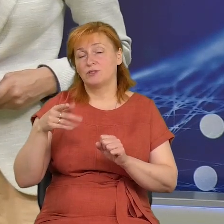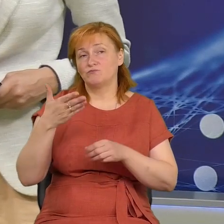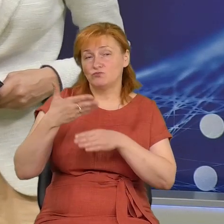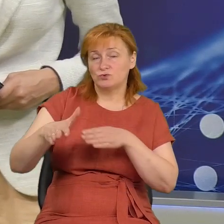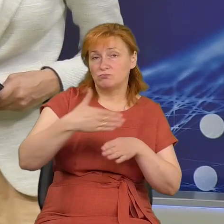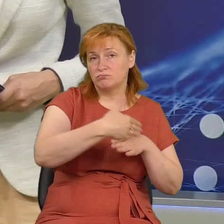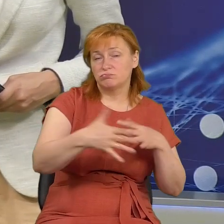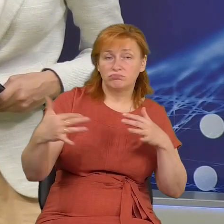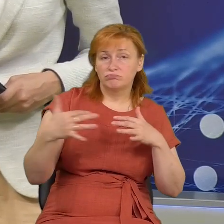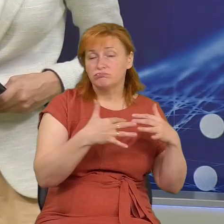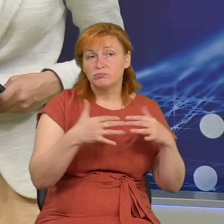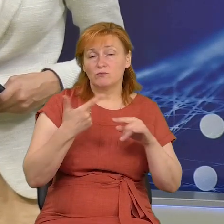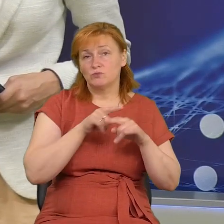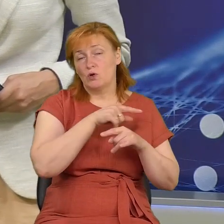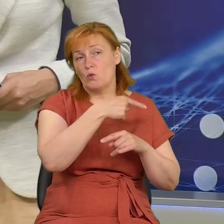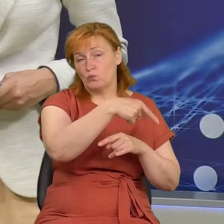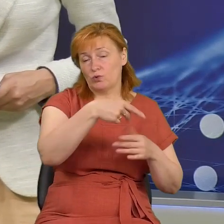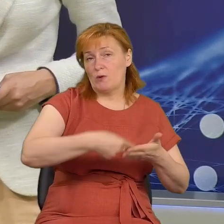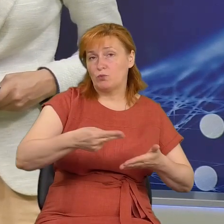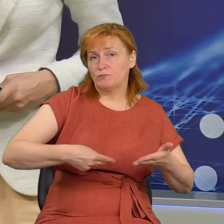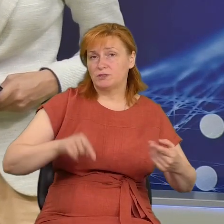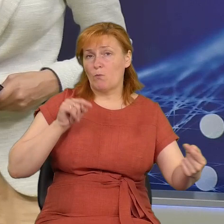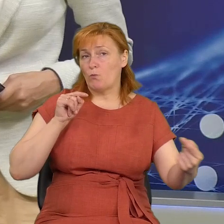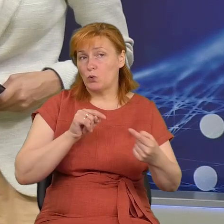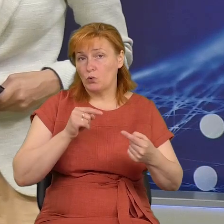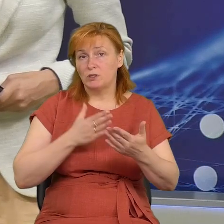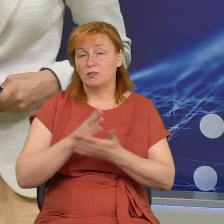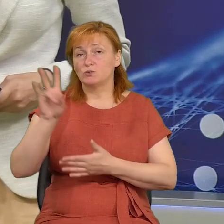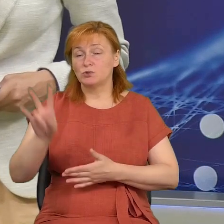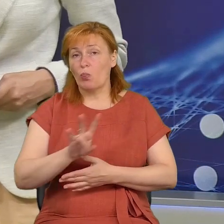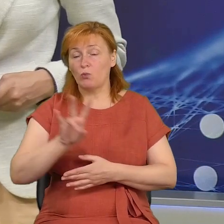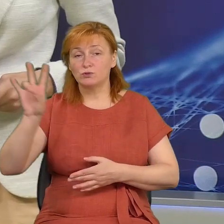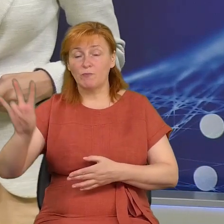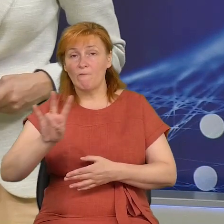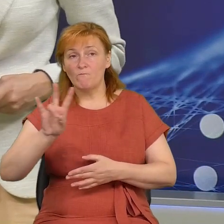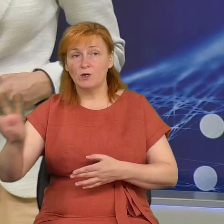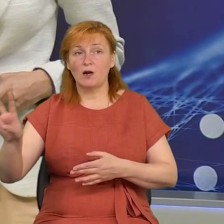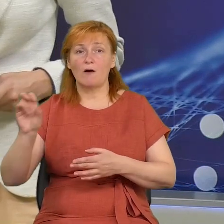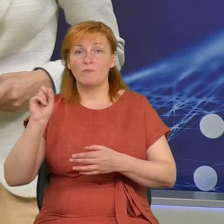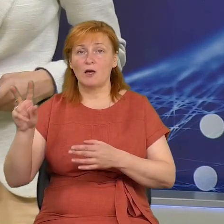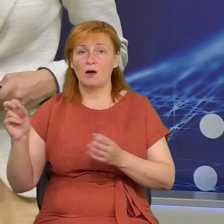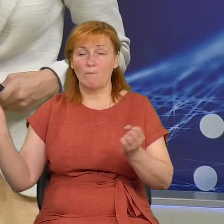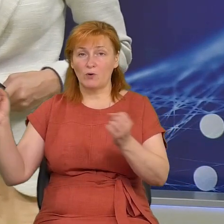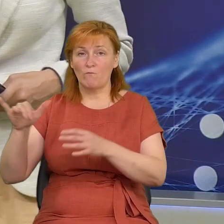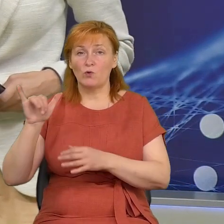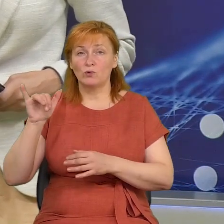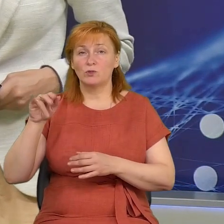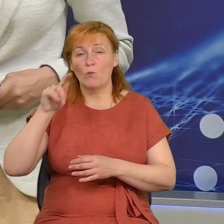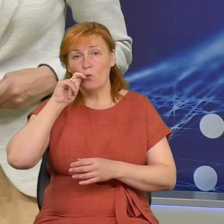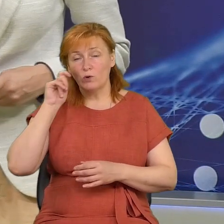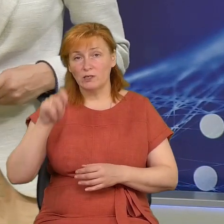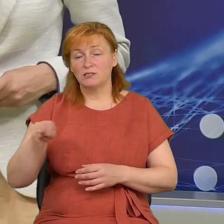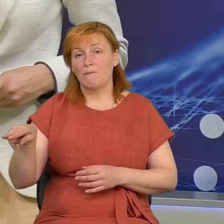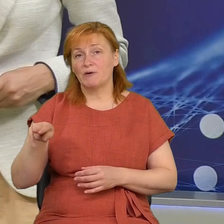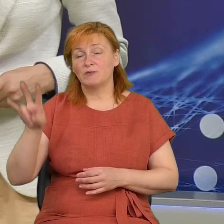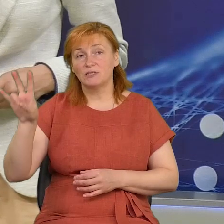підписалися, що проти такого переходу. Службу в храмі, як і до зборів, проводить УПЦ. Прихильники Православної церкви